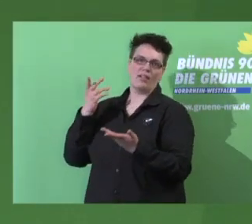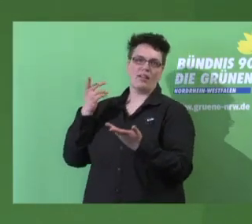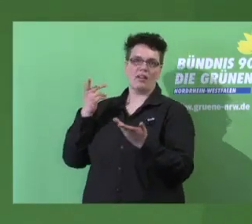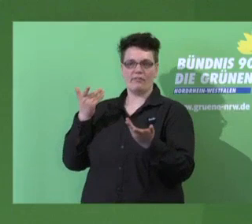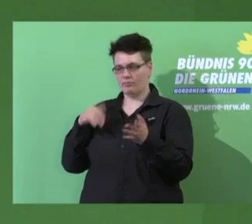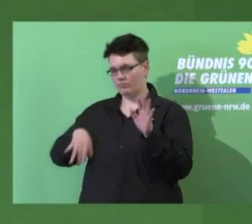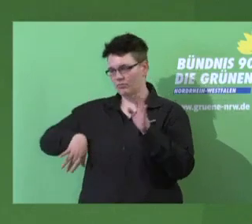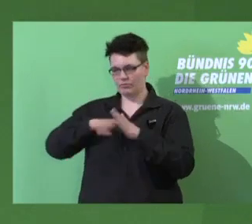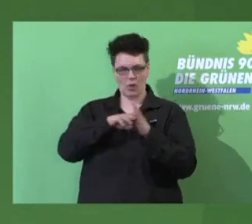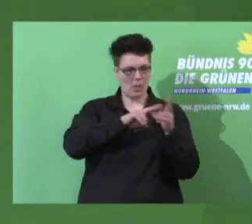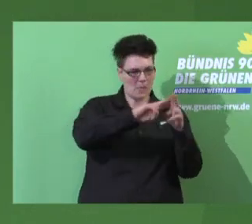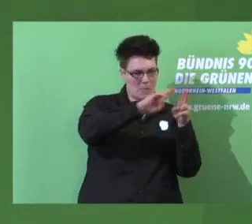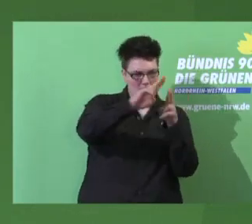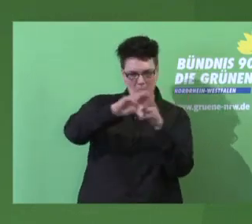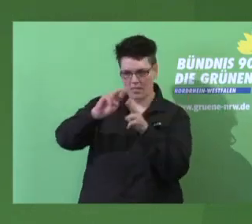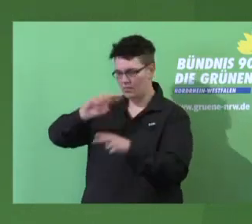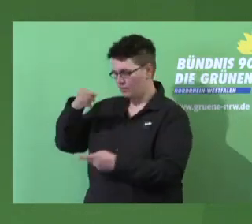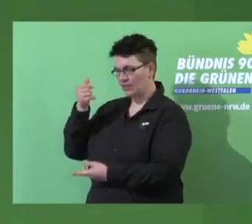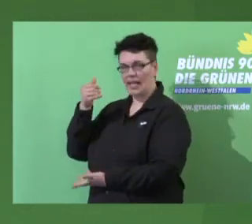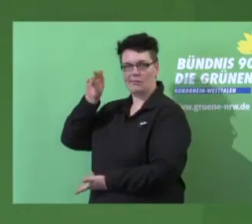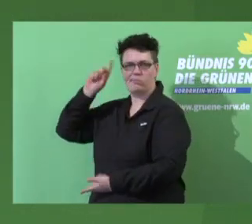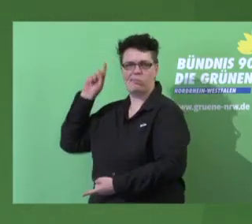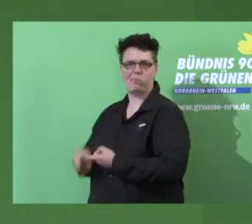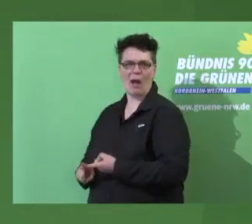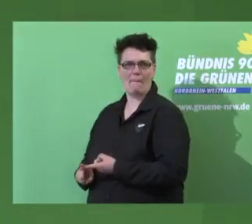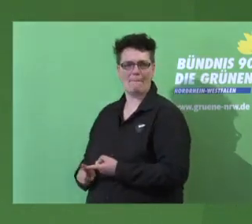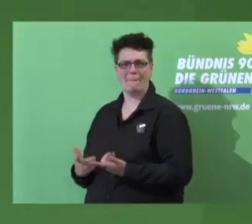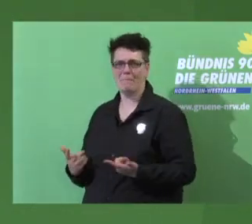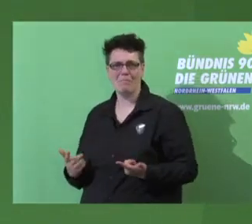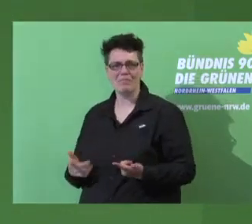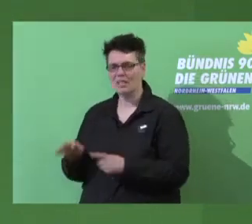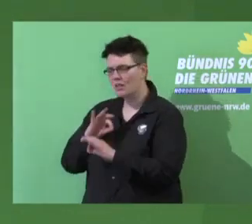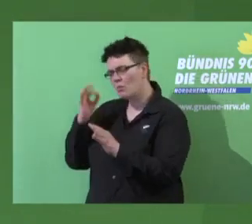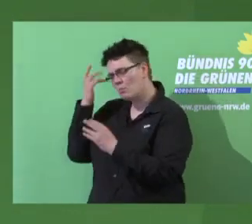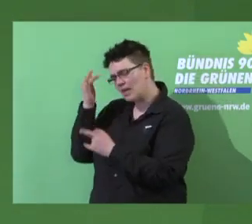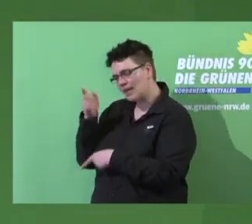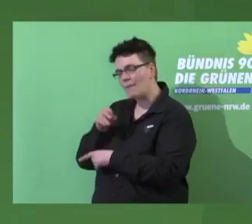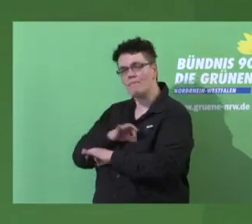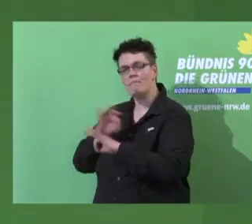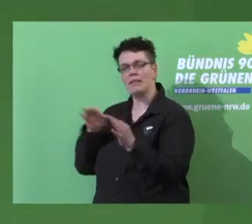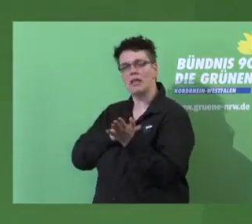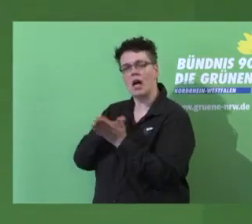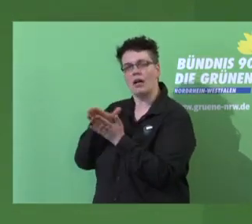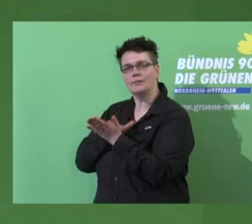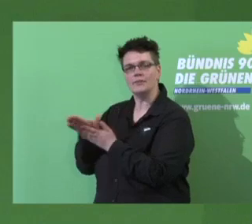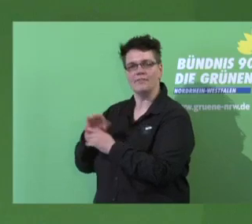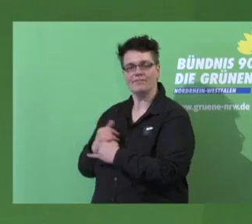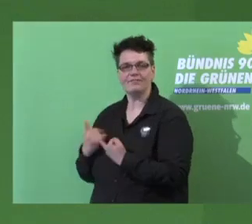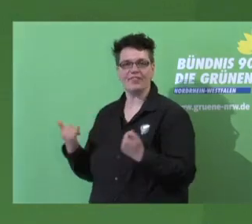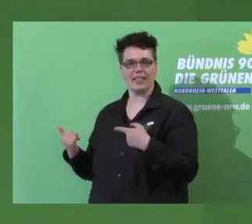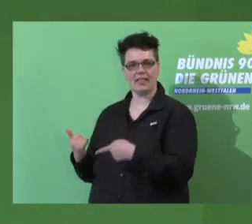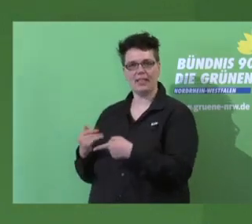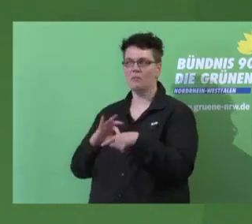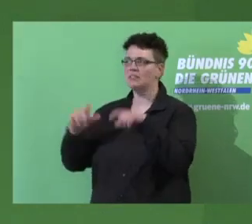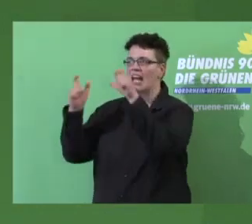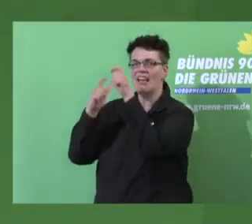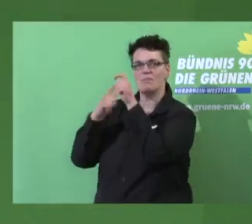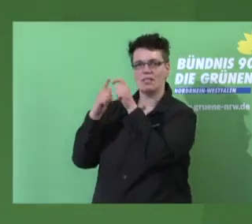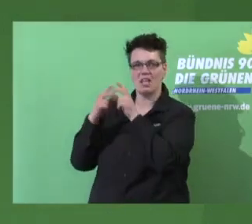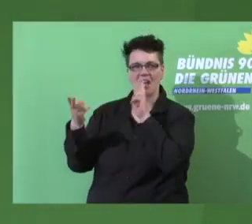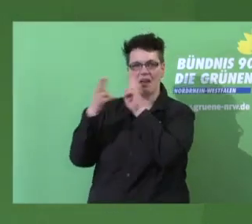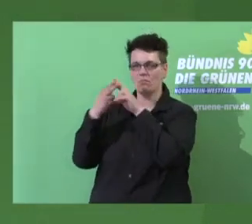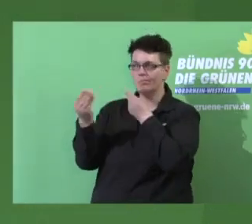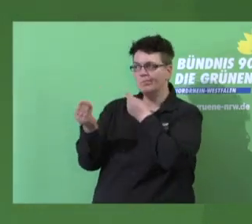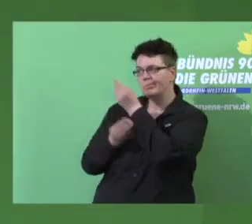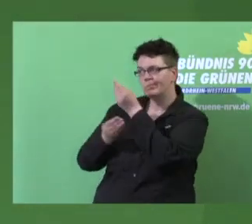Straßen wirklich komplett sanieren wollt. Ich finde das viel spannender, als hinzugehen und dann mit den SPDlern zu verhandeln, was